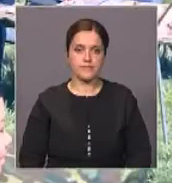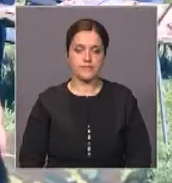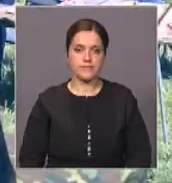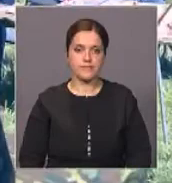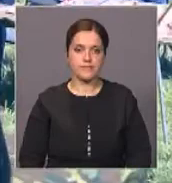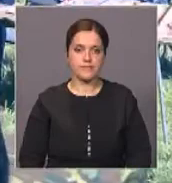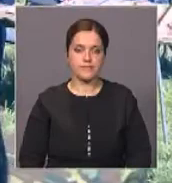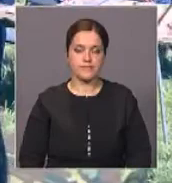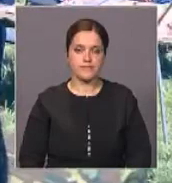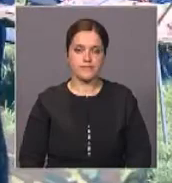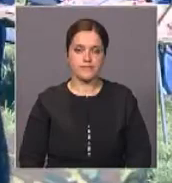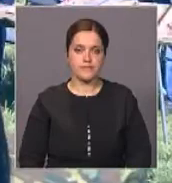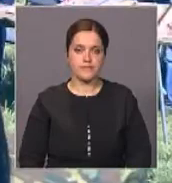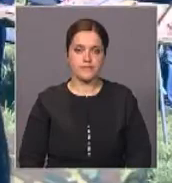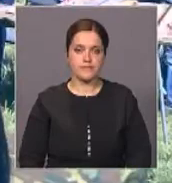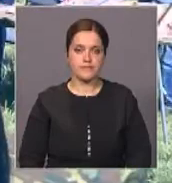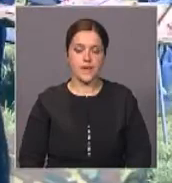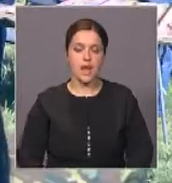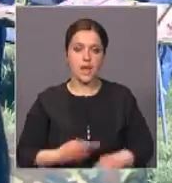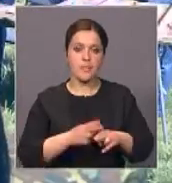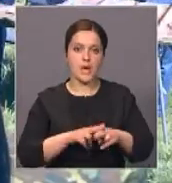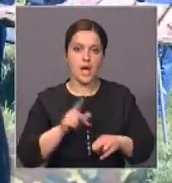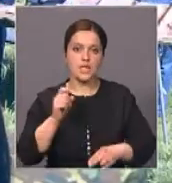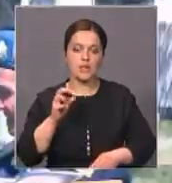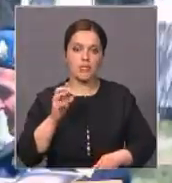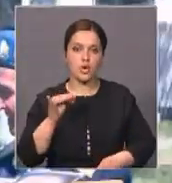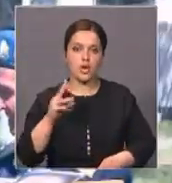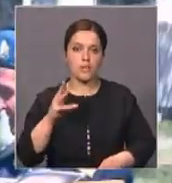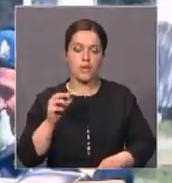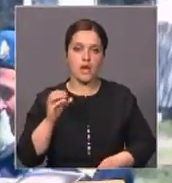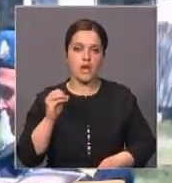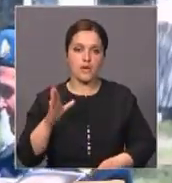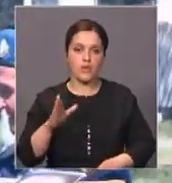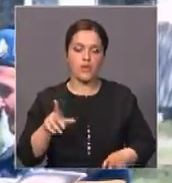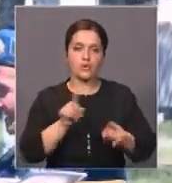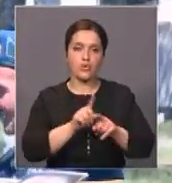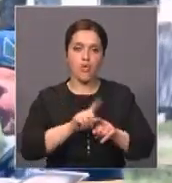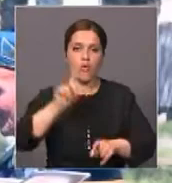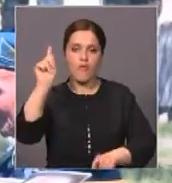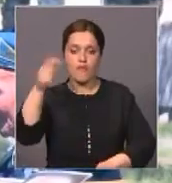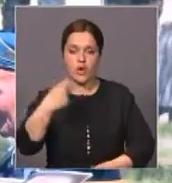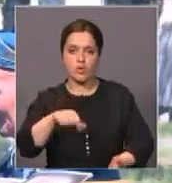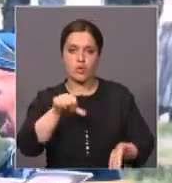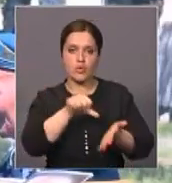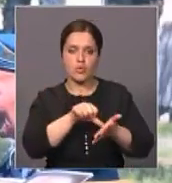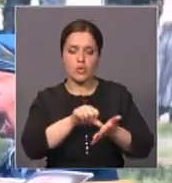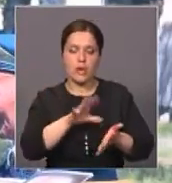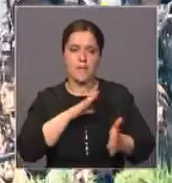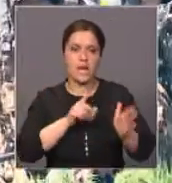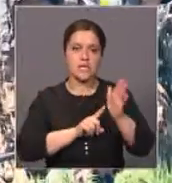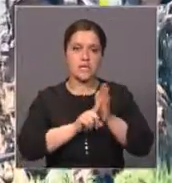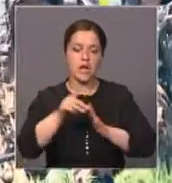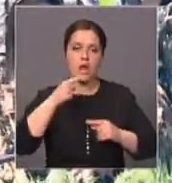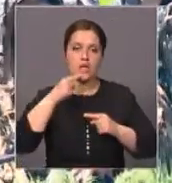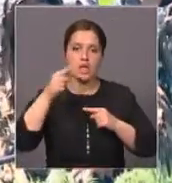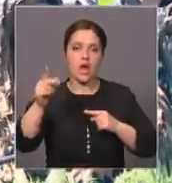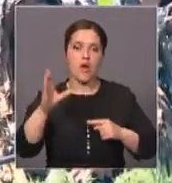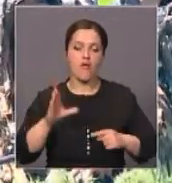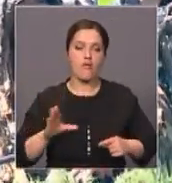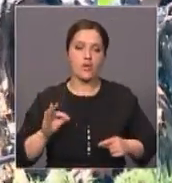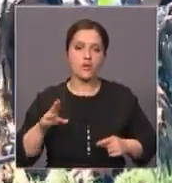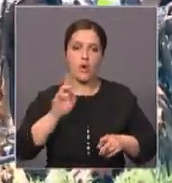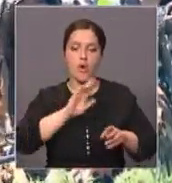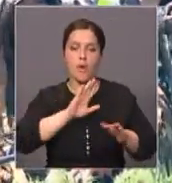Хасам Бурамбаев в годы войны тоже прошел едва ли не полконтинента. Сначала попал на Дальний Восток, затем оттуда в составе 25